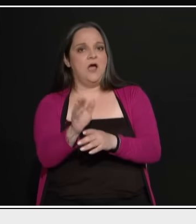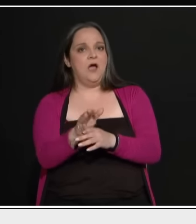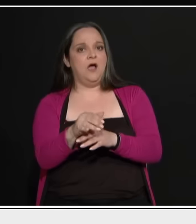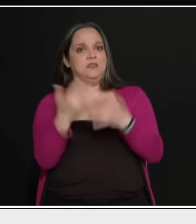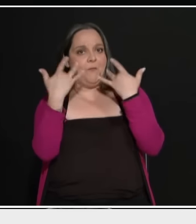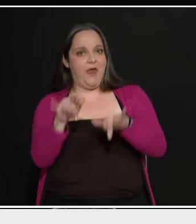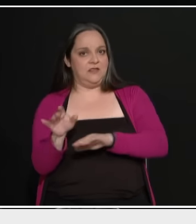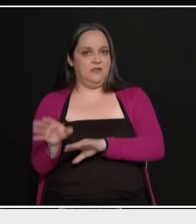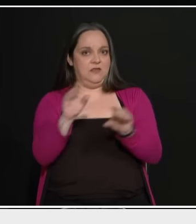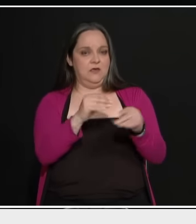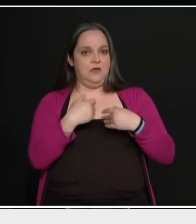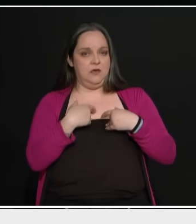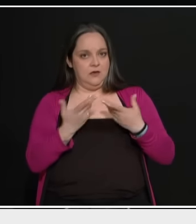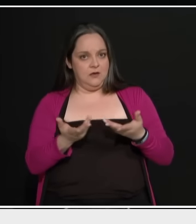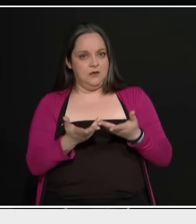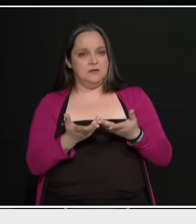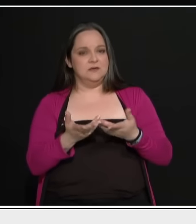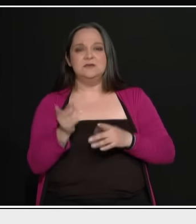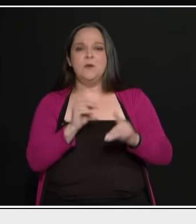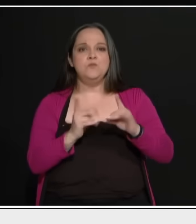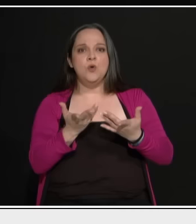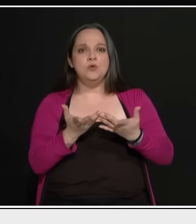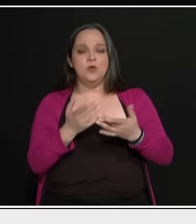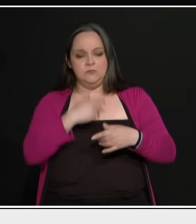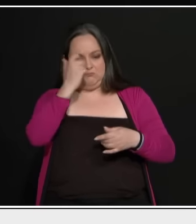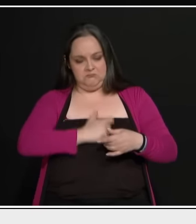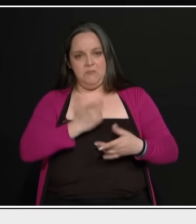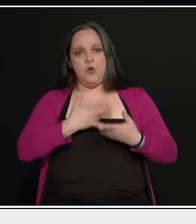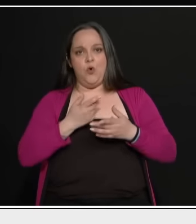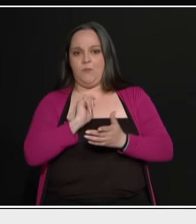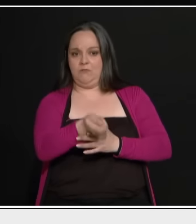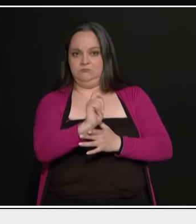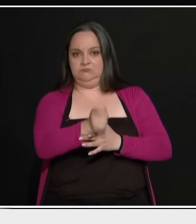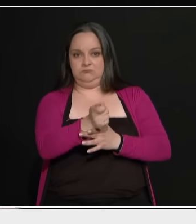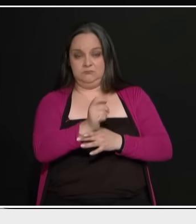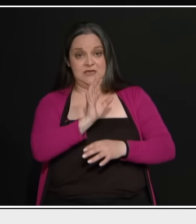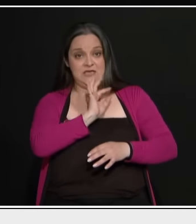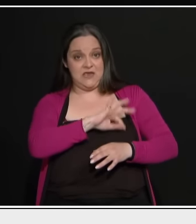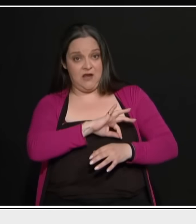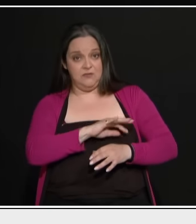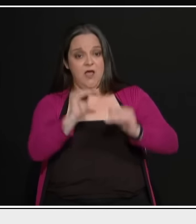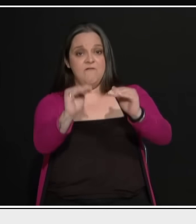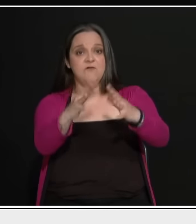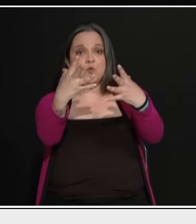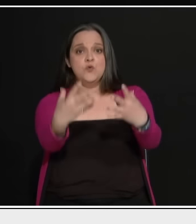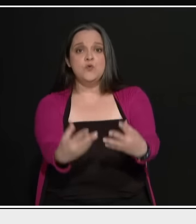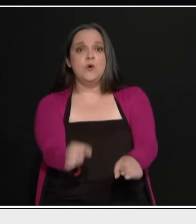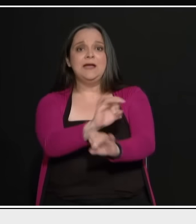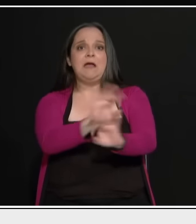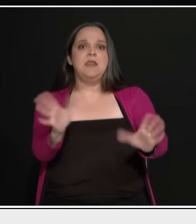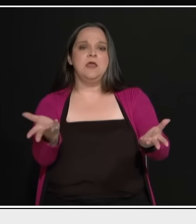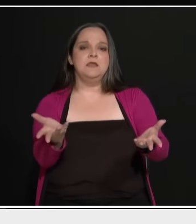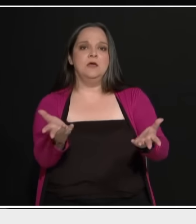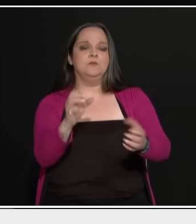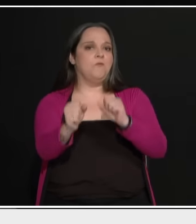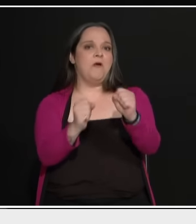προσωπικό. Σε ποιον? Θα έρθει ο εργοδότης και θα πει, δίνω εγώ μέρος από τα κέρδη, δεν θα μείνει εργαζόμενος ο άλλος. Πόσα χρόνια θα τον